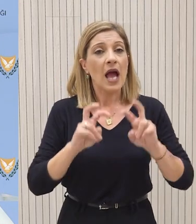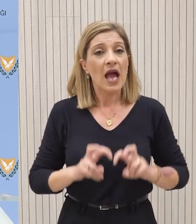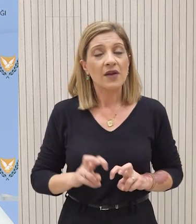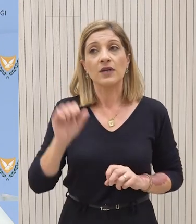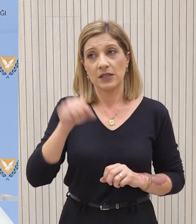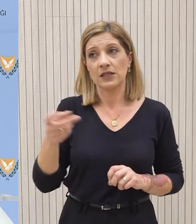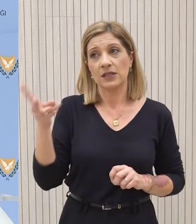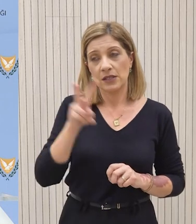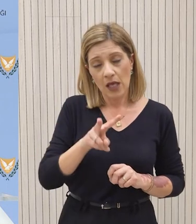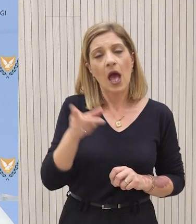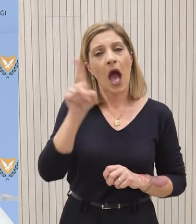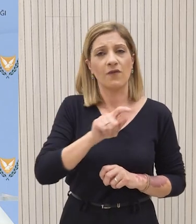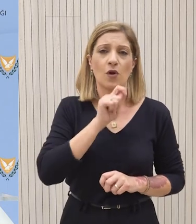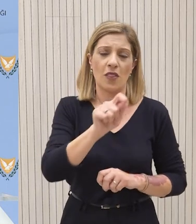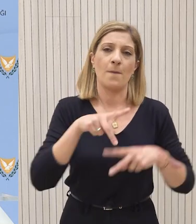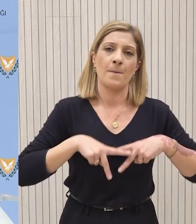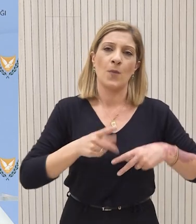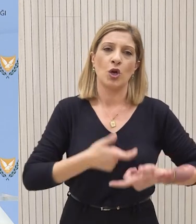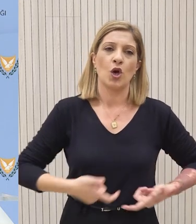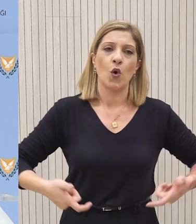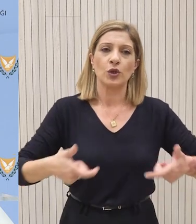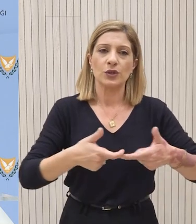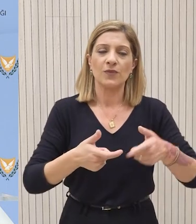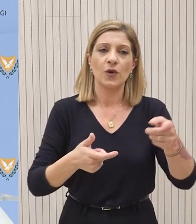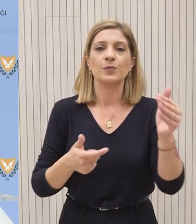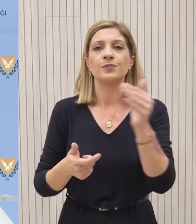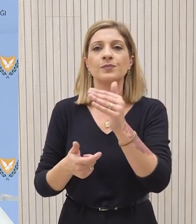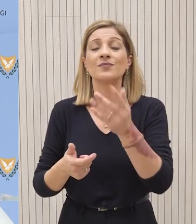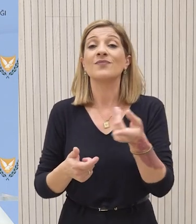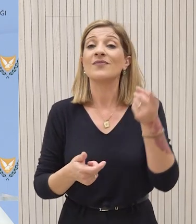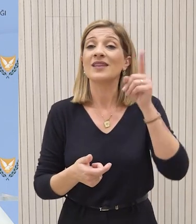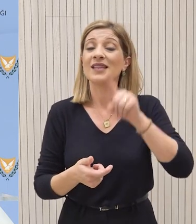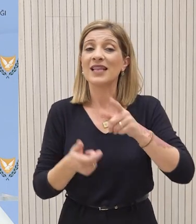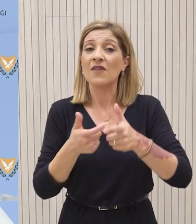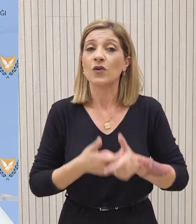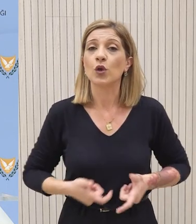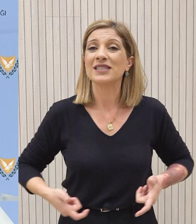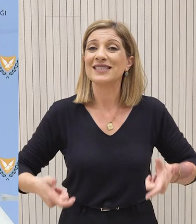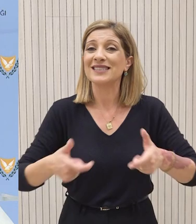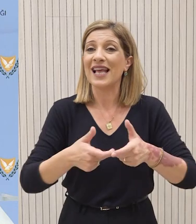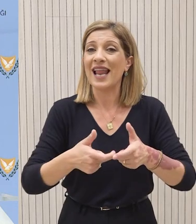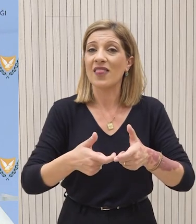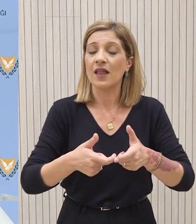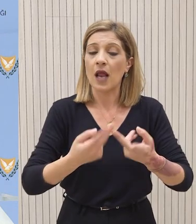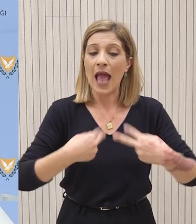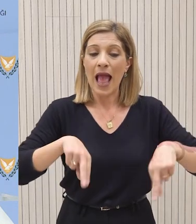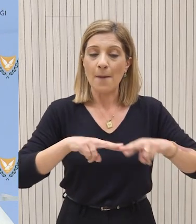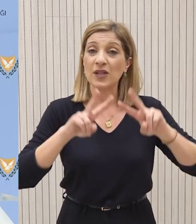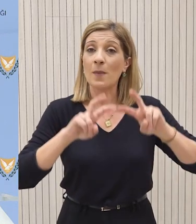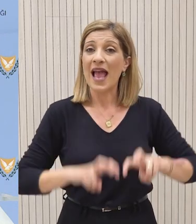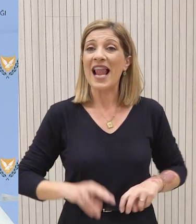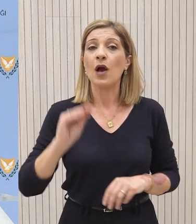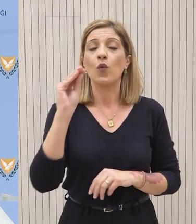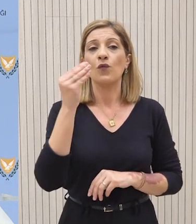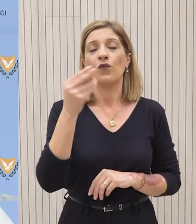επαναλαμβάνω ότι θα θέσει αύριο ενώπιον του Υπουργικού Συμβουλίου. Επίσης ενώξει και της αυριανής συνεδρίας στην Επιτροπή Ελέξης της Βουλής